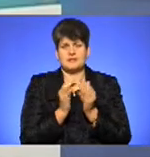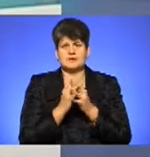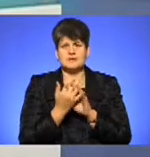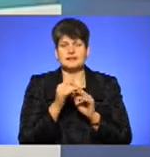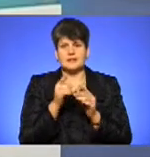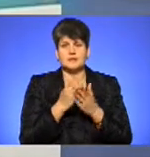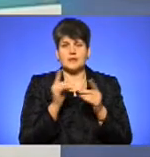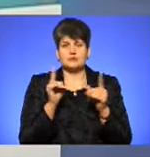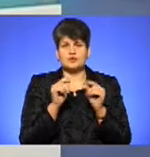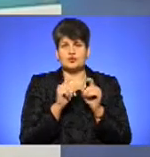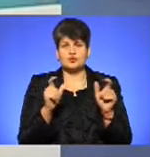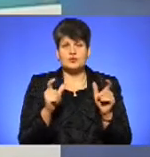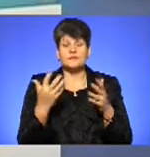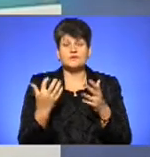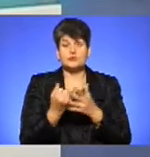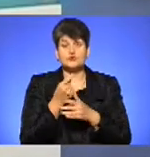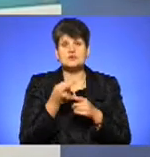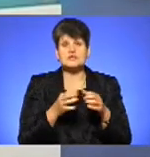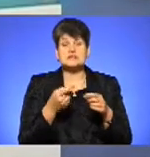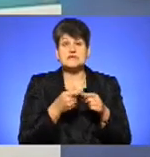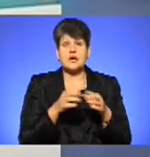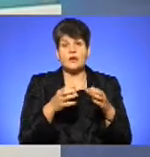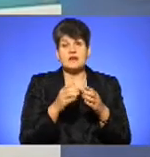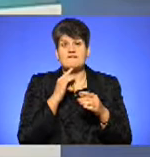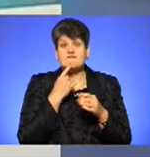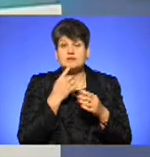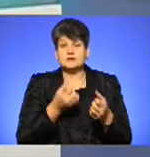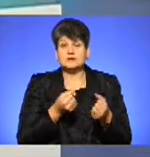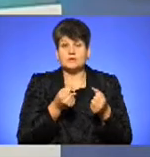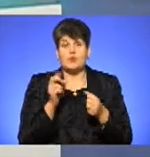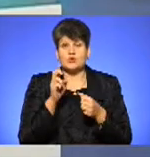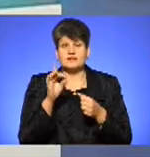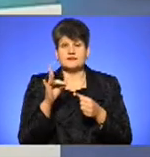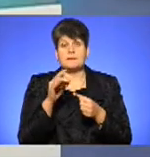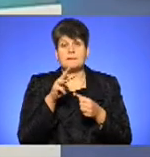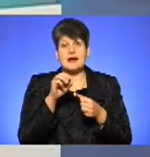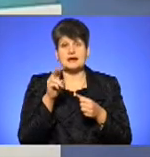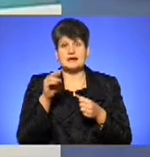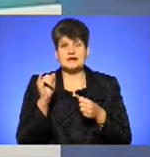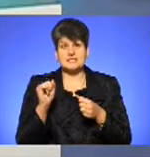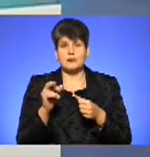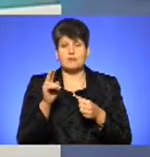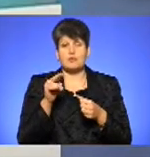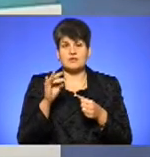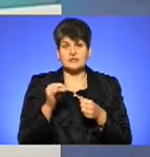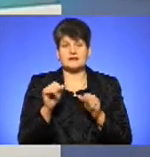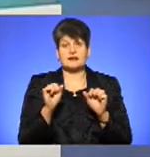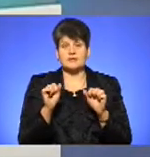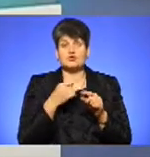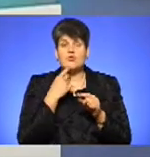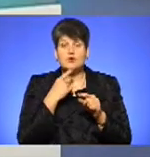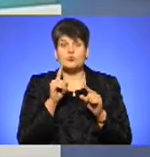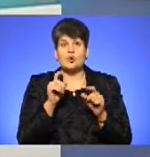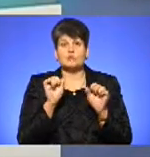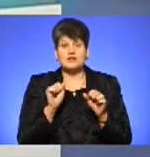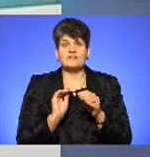і там є музична школа, виходить, що цій громаді важко отримувати. Одна з таких в Борчівському районі Мельниця-Подільська. І кереманиці цих громад говорять про, можливо,